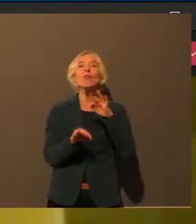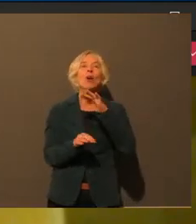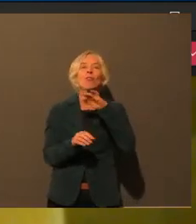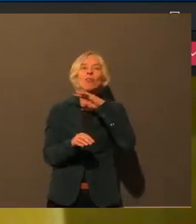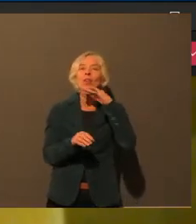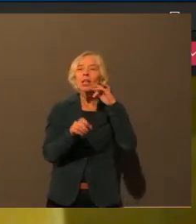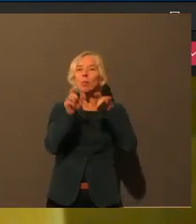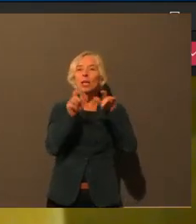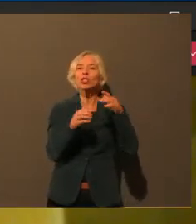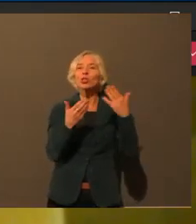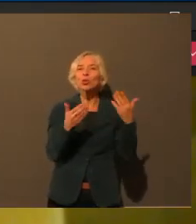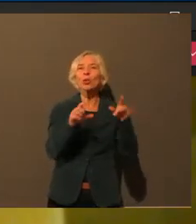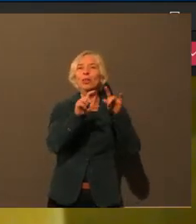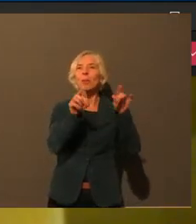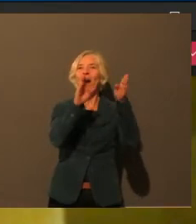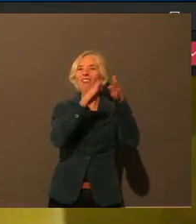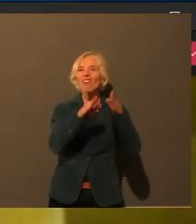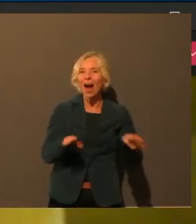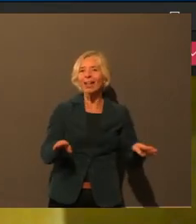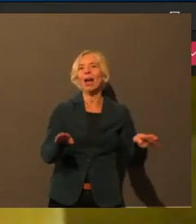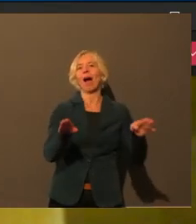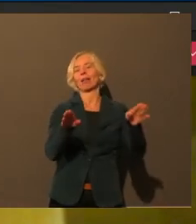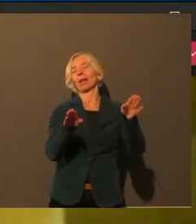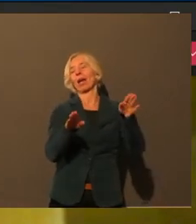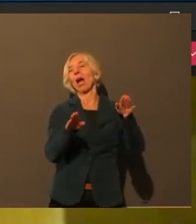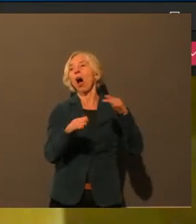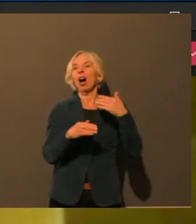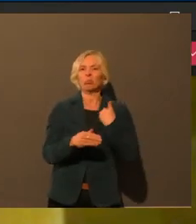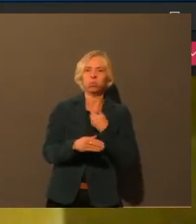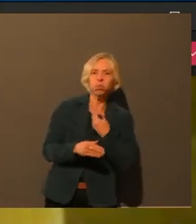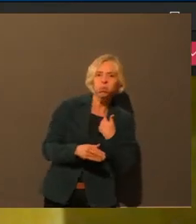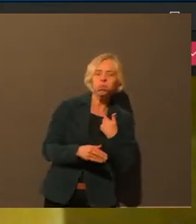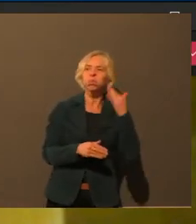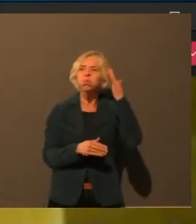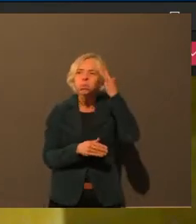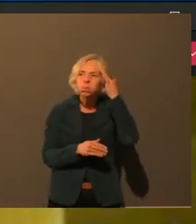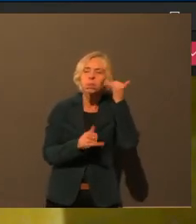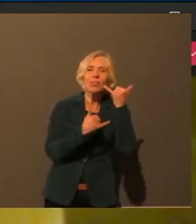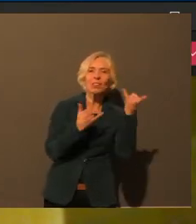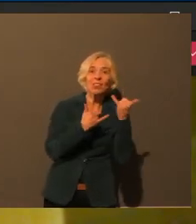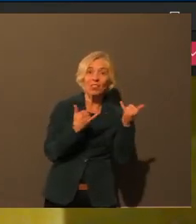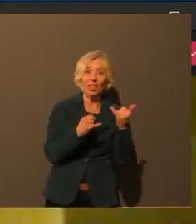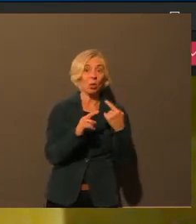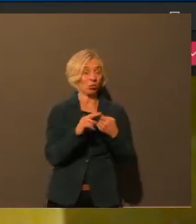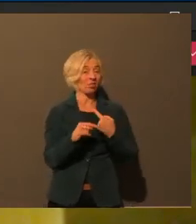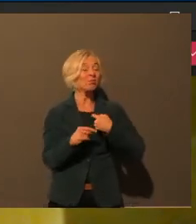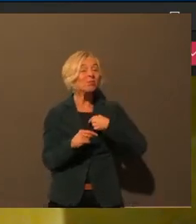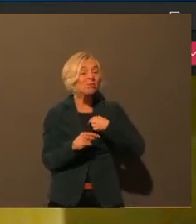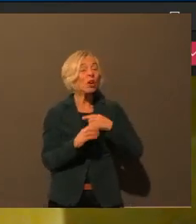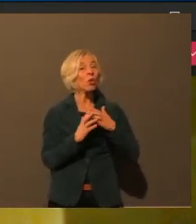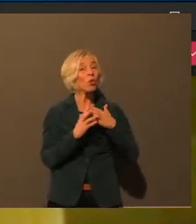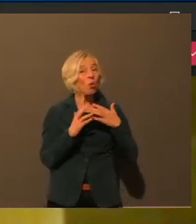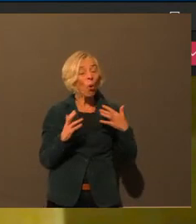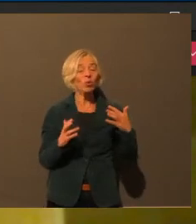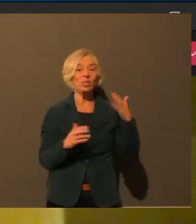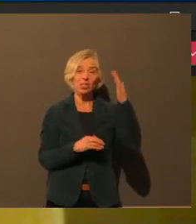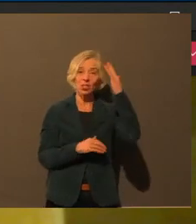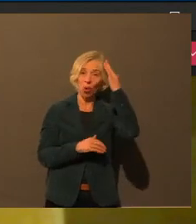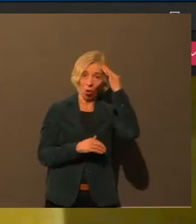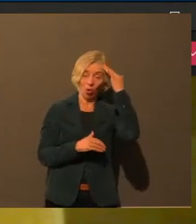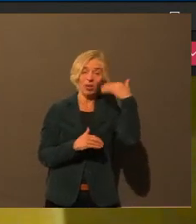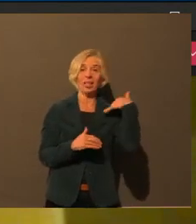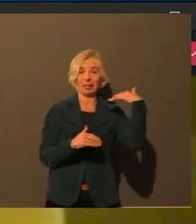wir befürchten einfach oder ich auch im Besonderen, dass durch diese lange Corona-Zeit jetzt